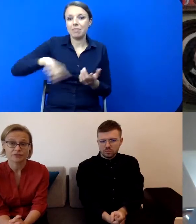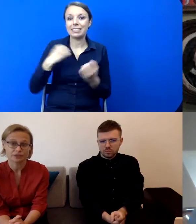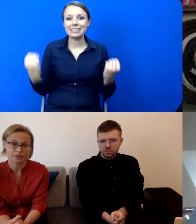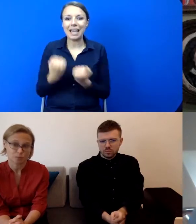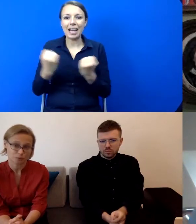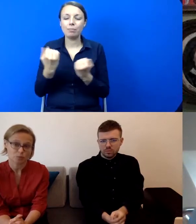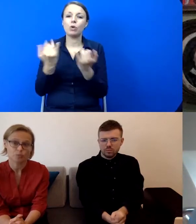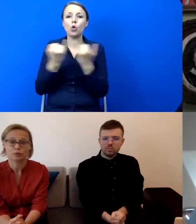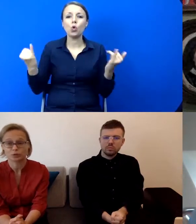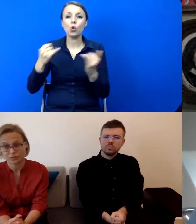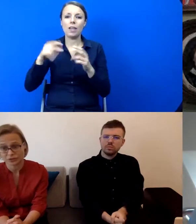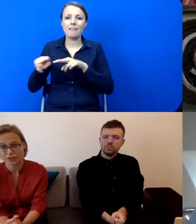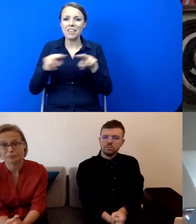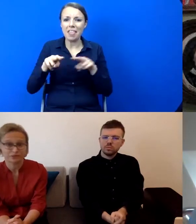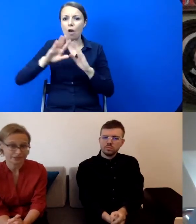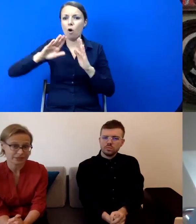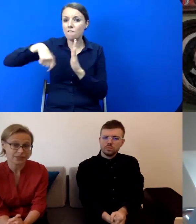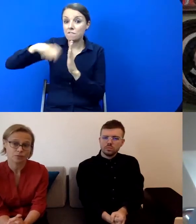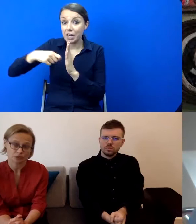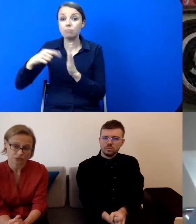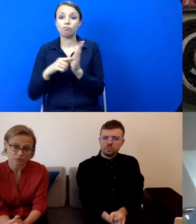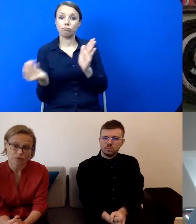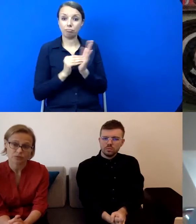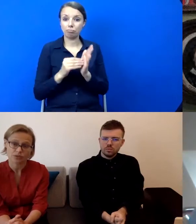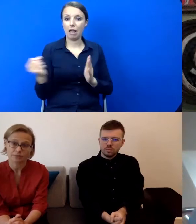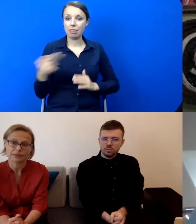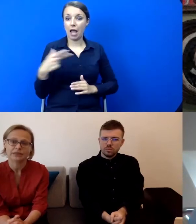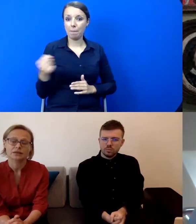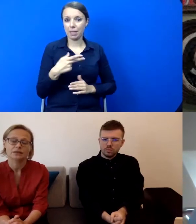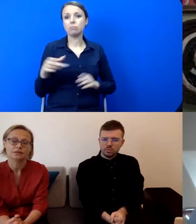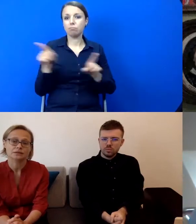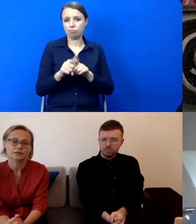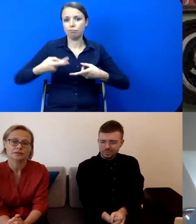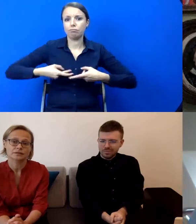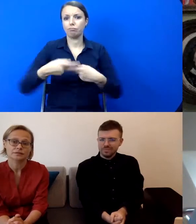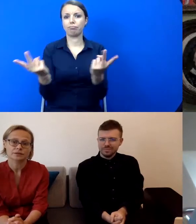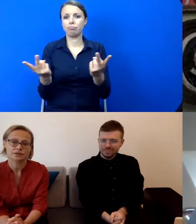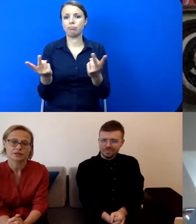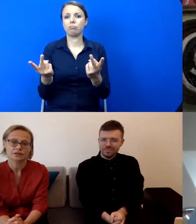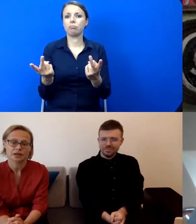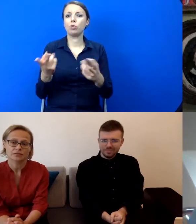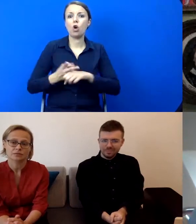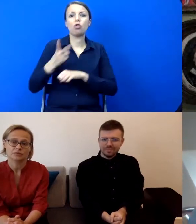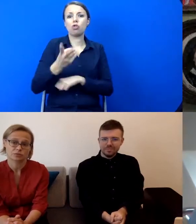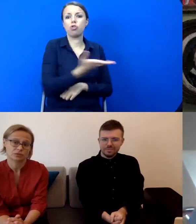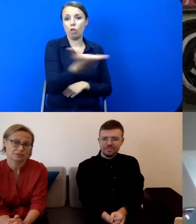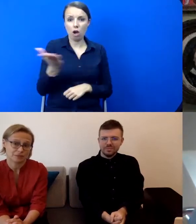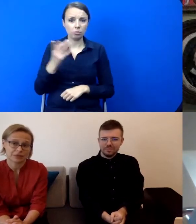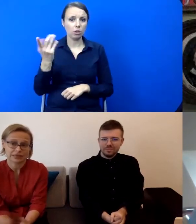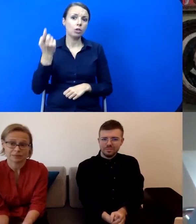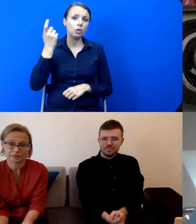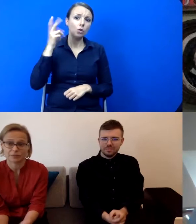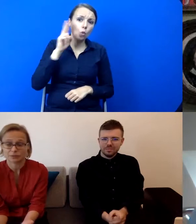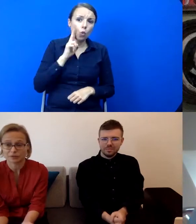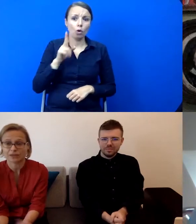wideo w taki sposób, żeby dodać właśnie napisy i żeby one też były dostępne właśnie dla osób niesłyszących. i mamy